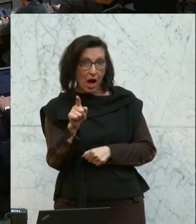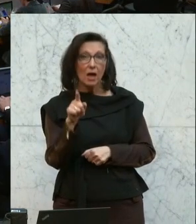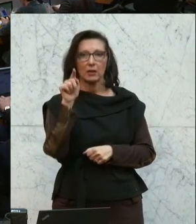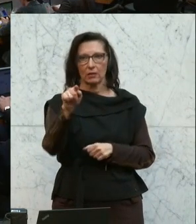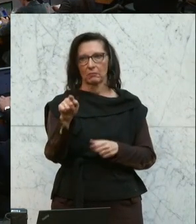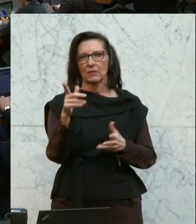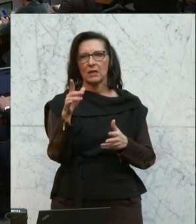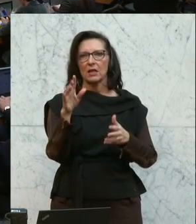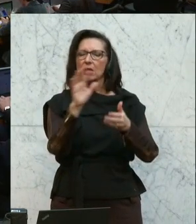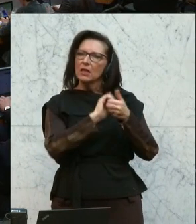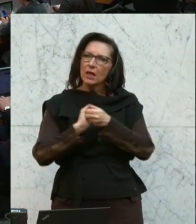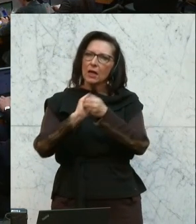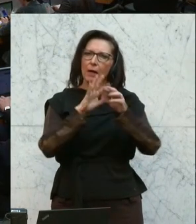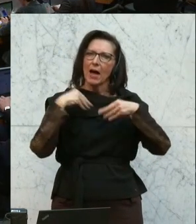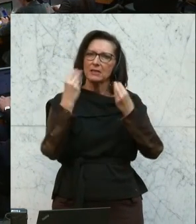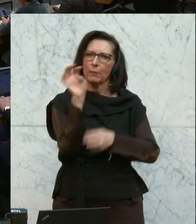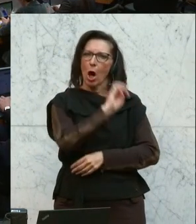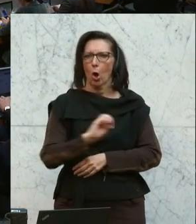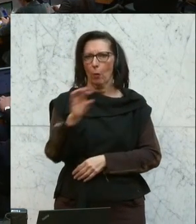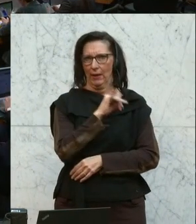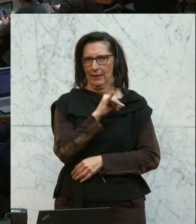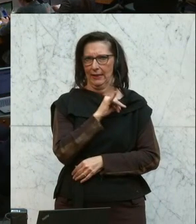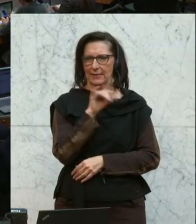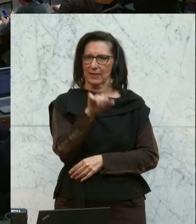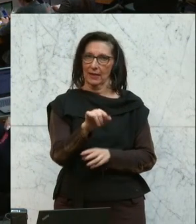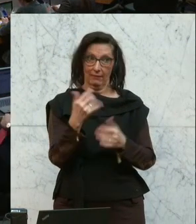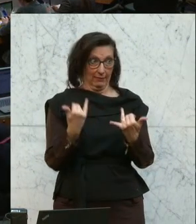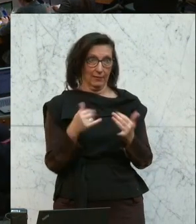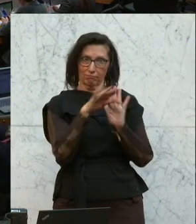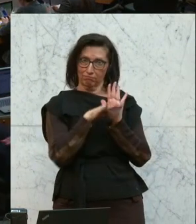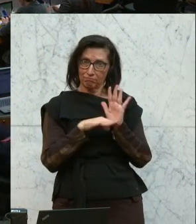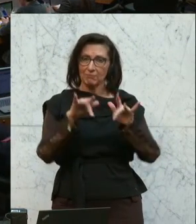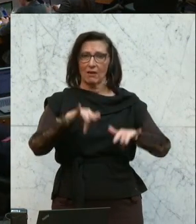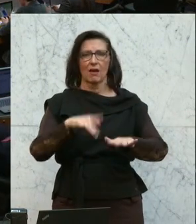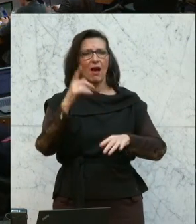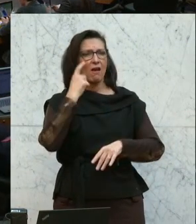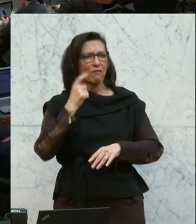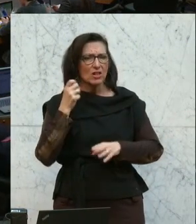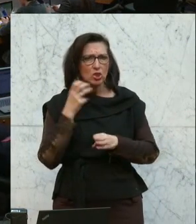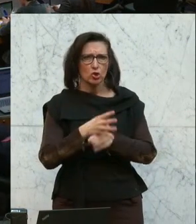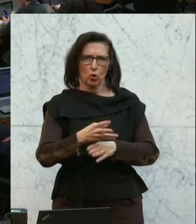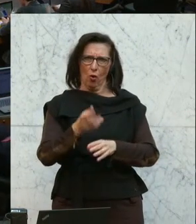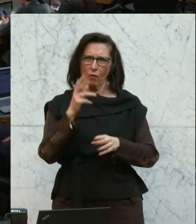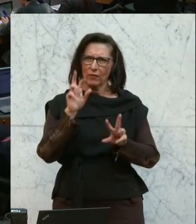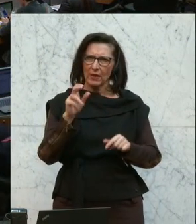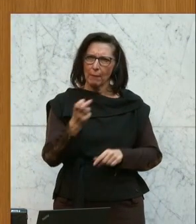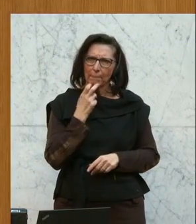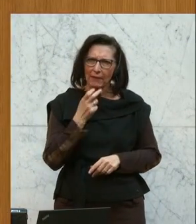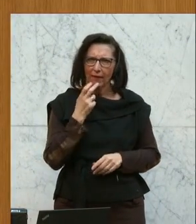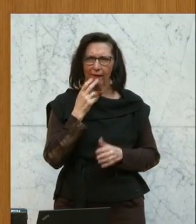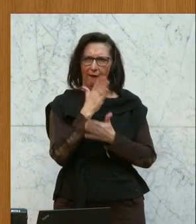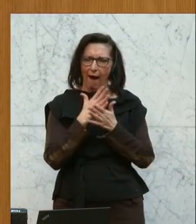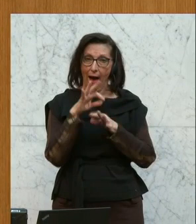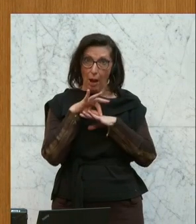European Interest. Die es uns ermöglicht, in strategisch wichtigen Bereichen, wie beim Thema Wasserstoff, beim Thema Batterien, bei Halbleitern,